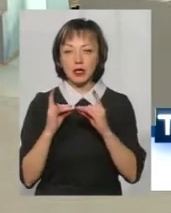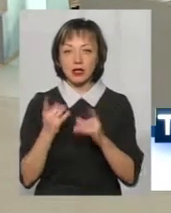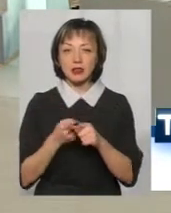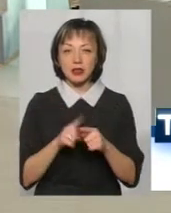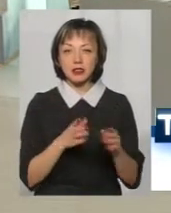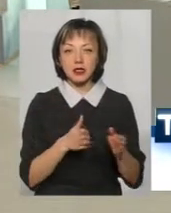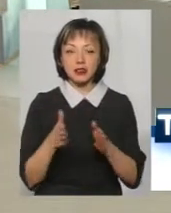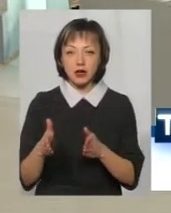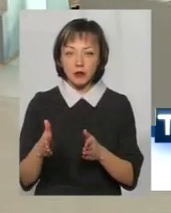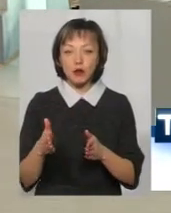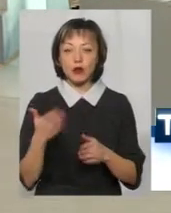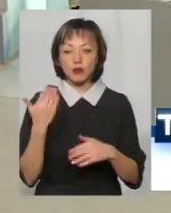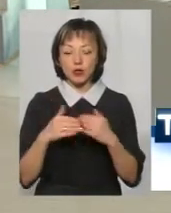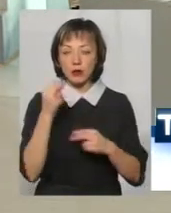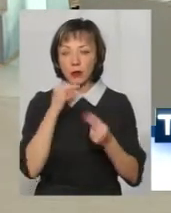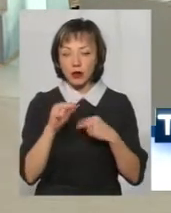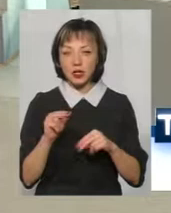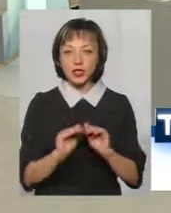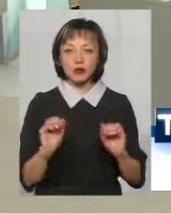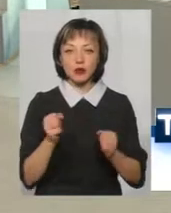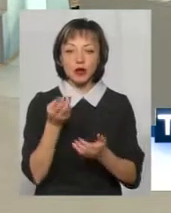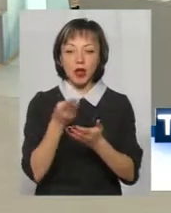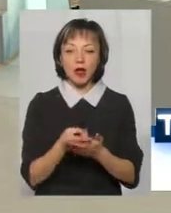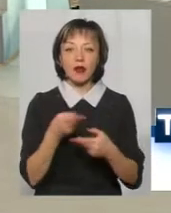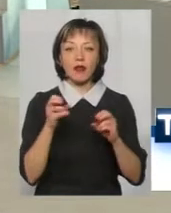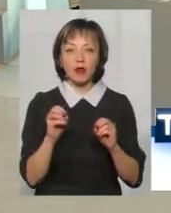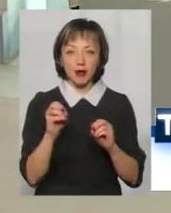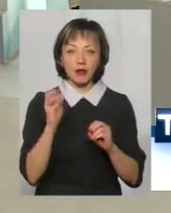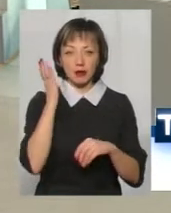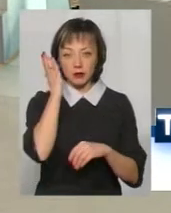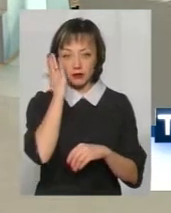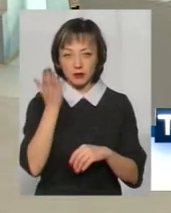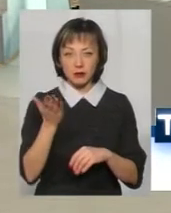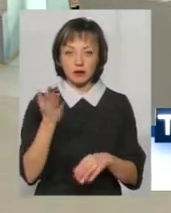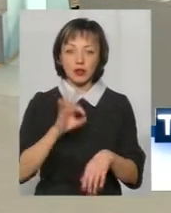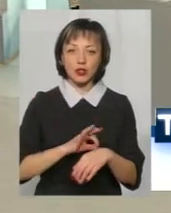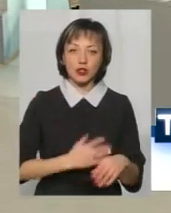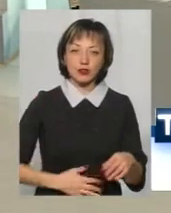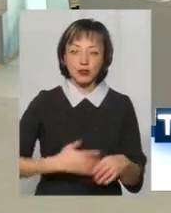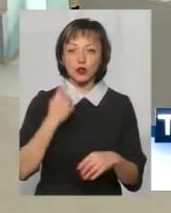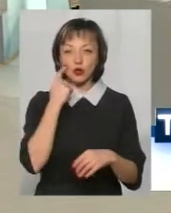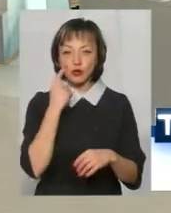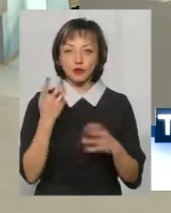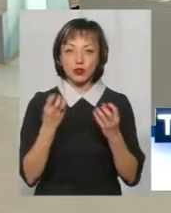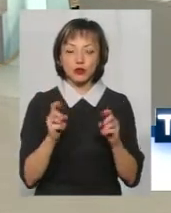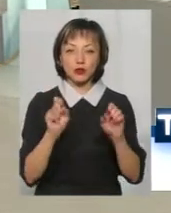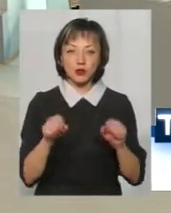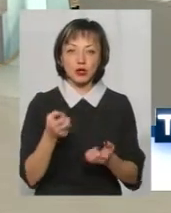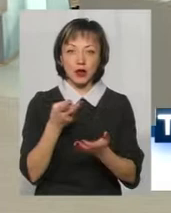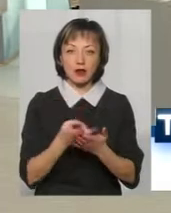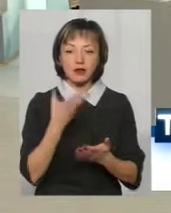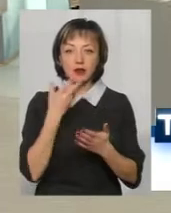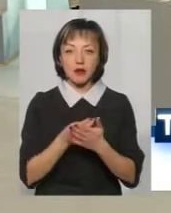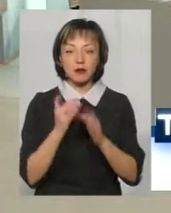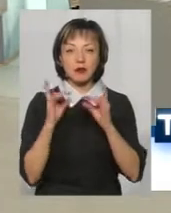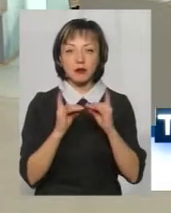ця система відпрацьована, що діти можуть лягати там, де вони, якщо болить живіт, чи болить зуб, чи ще щось, вони можуть лягати в себе в